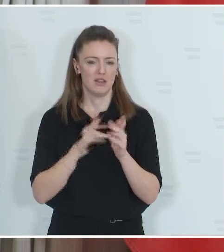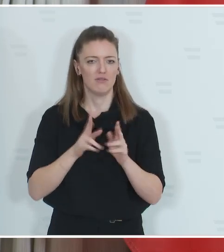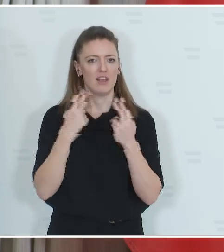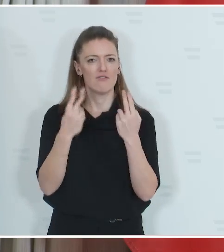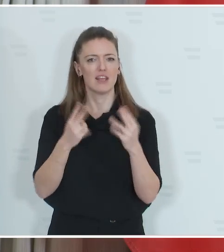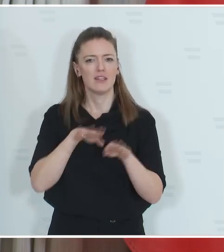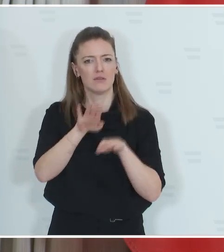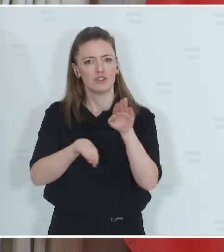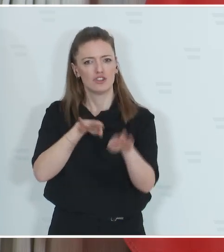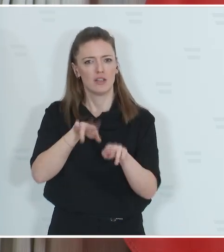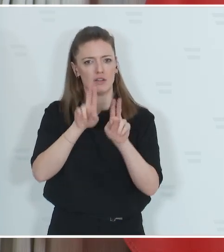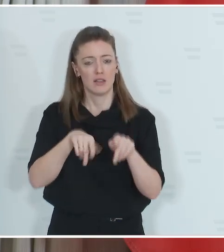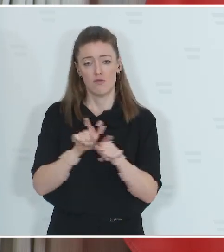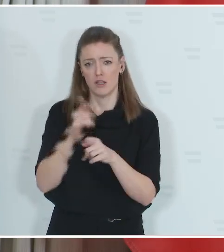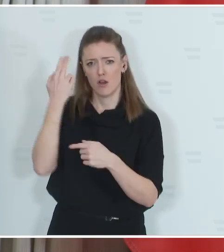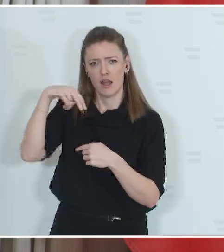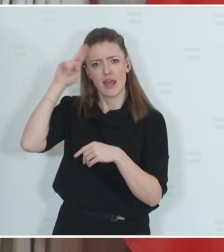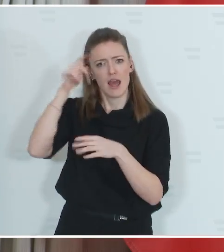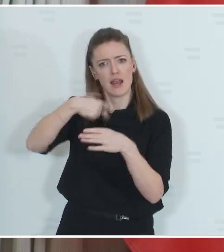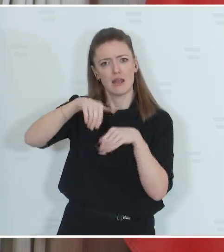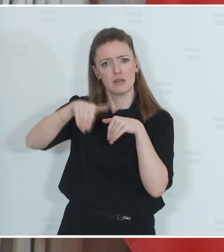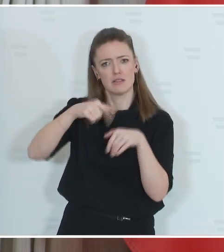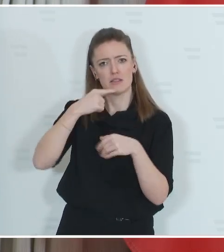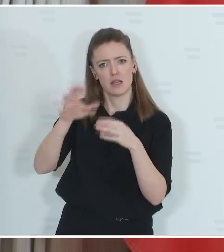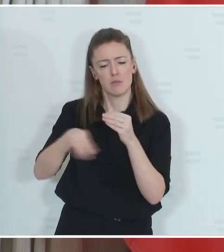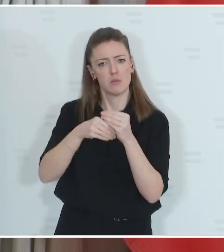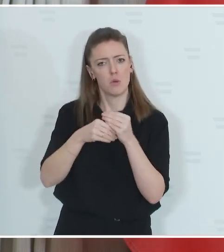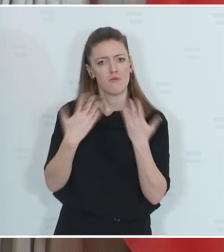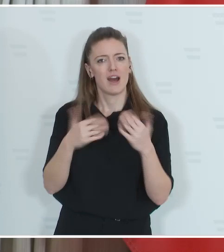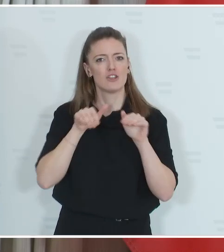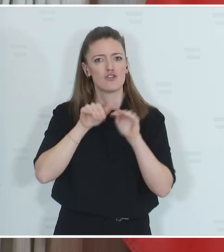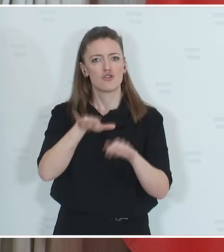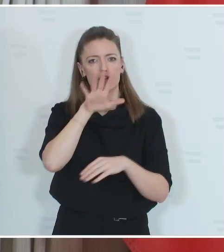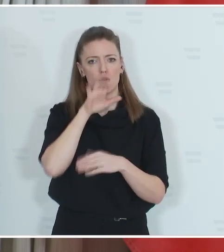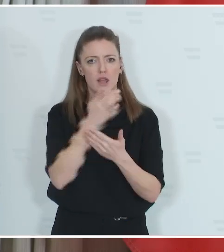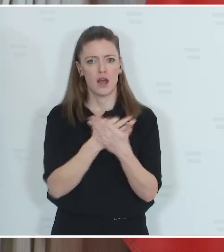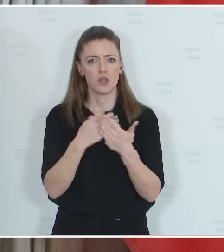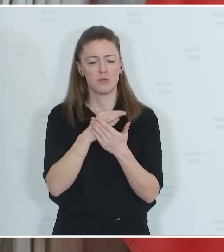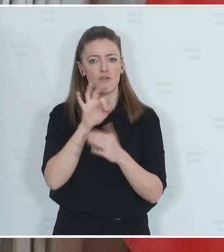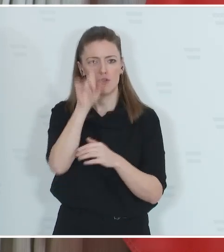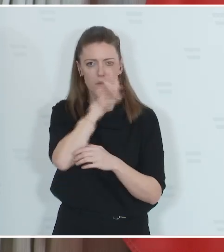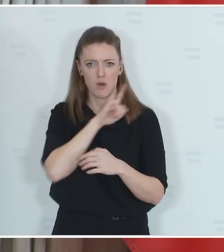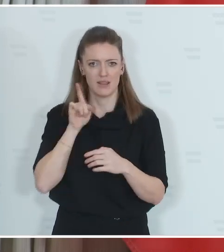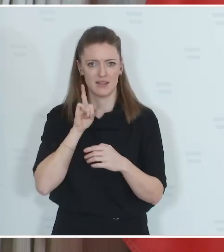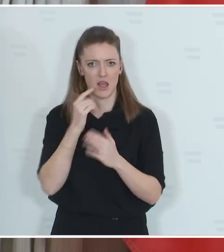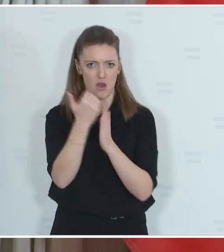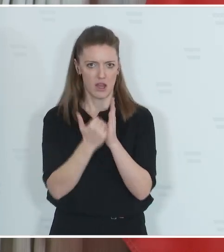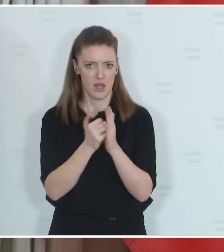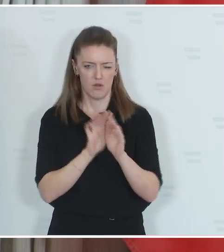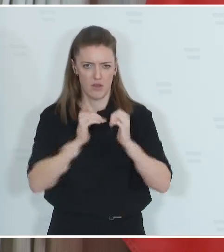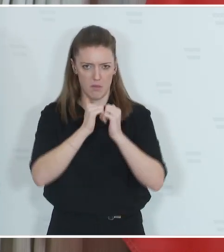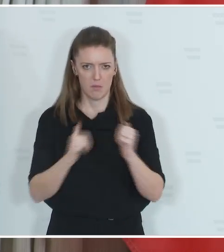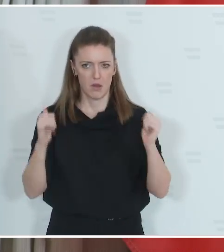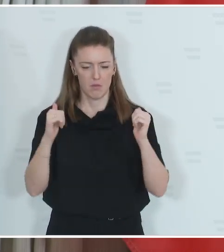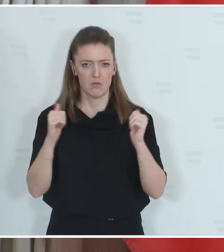Übrigen auch, und das kann der Innenminister dann vielleicht noch ausführen, ist die Schutzhundeausbildung bei der Polizei von dieser Regelung natürlich ausgenommen,